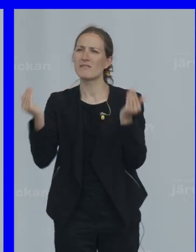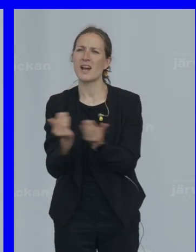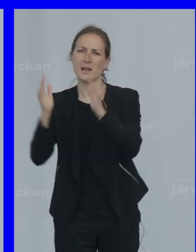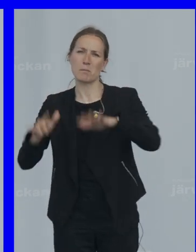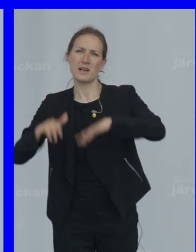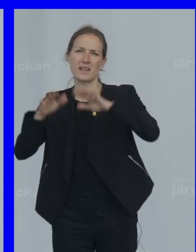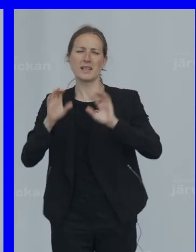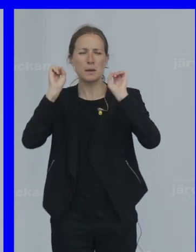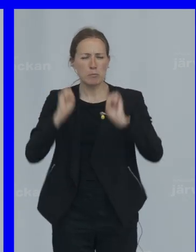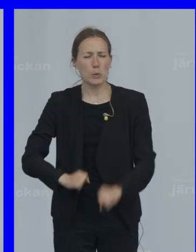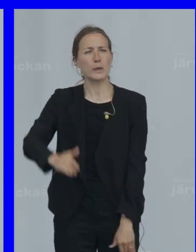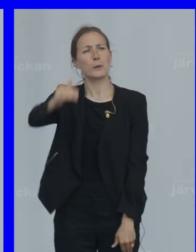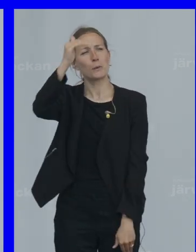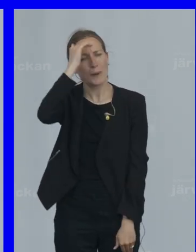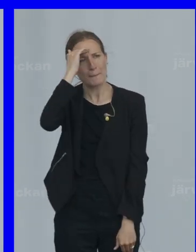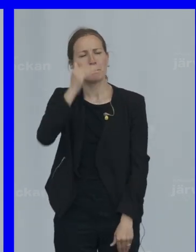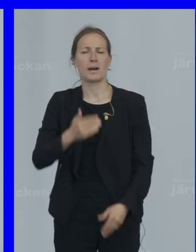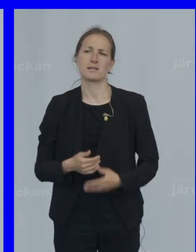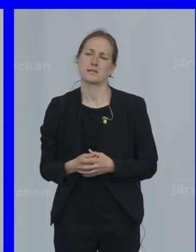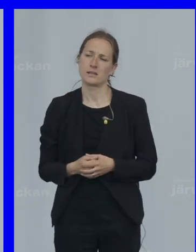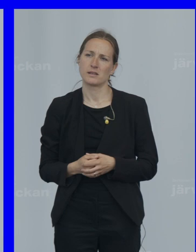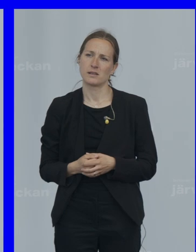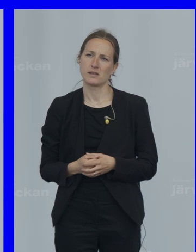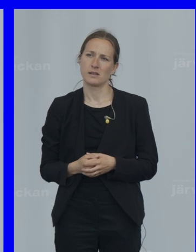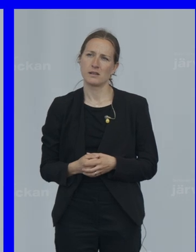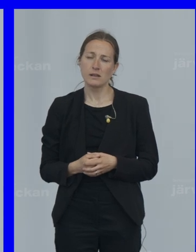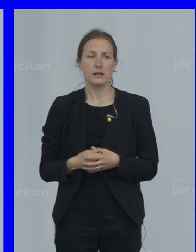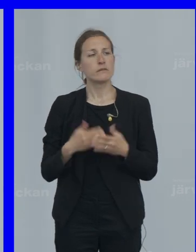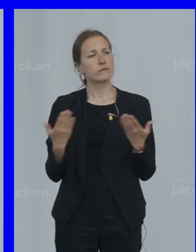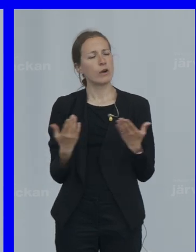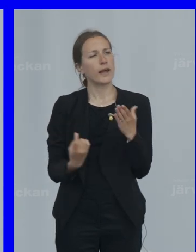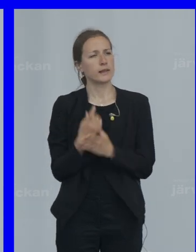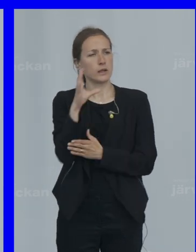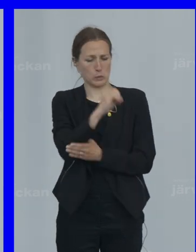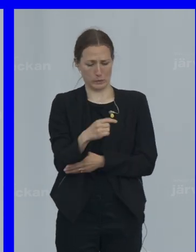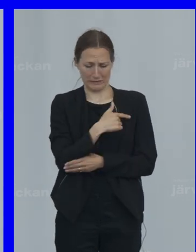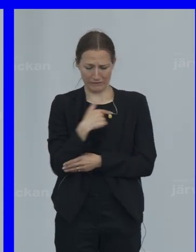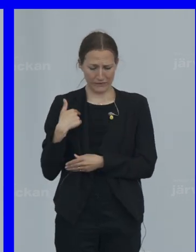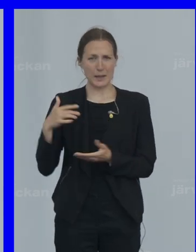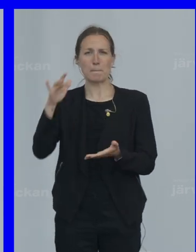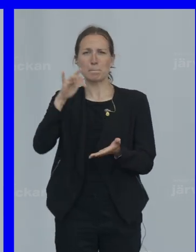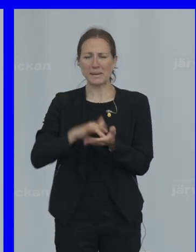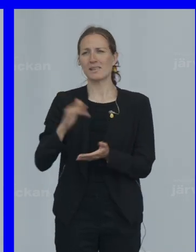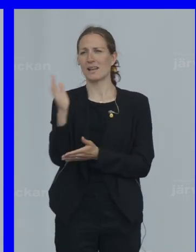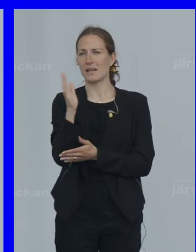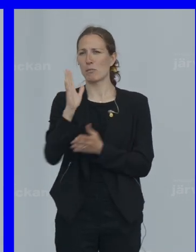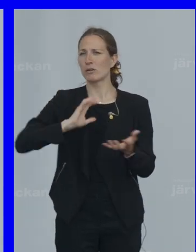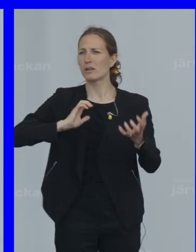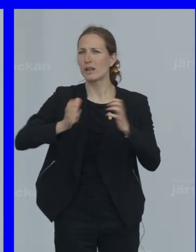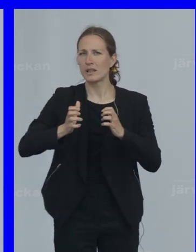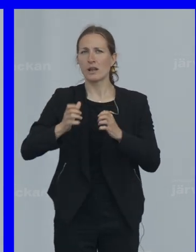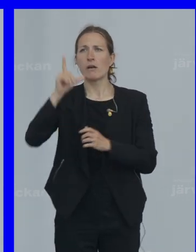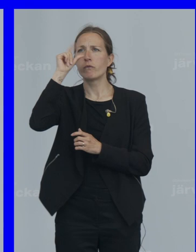skämmas ögonen ur er För detta sker samtidigt Som vi befinner oss mitt i en klimatkris Som får